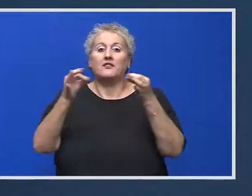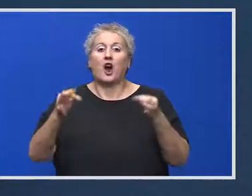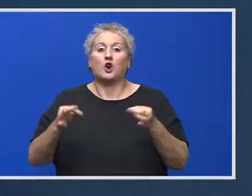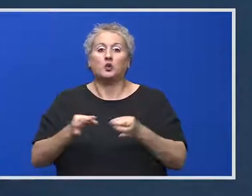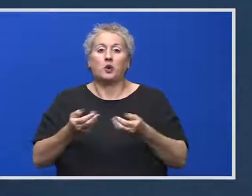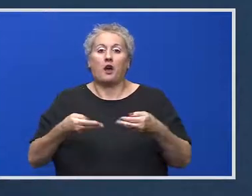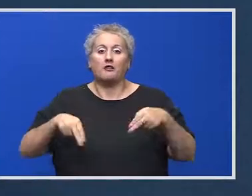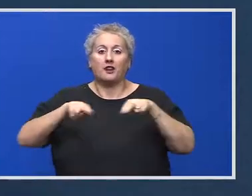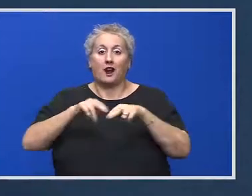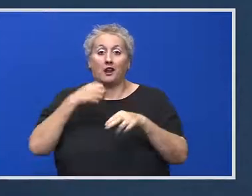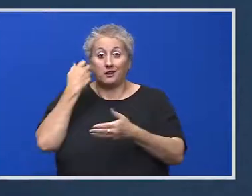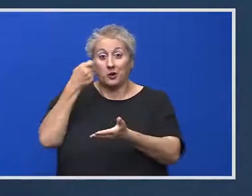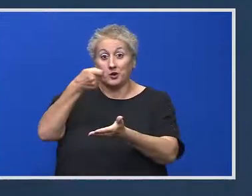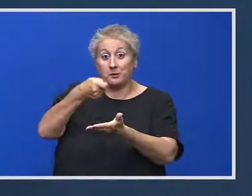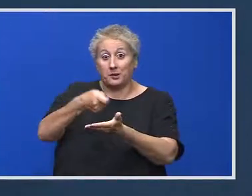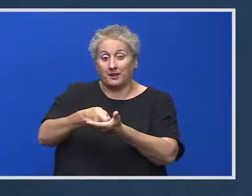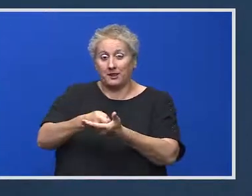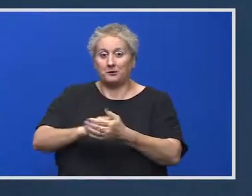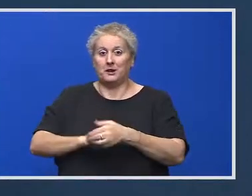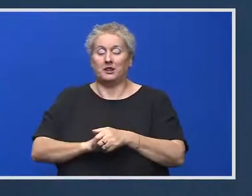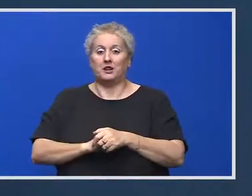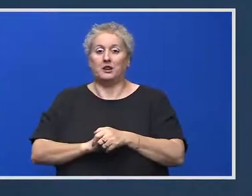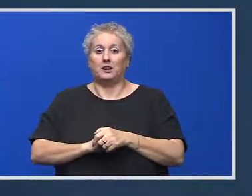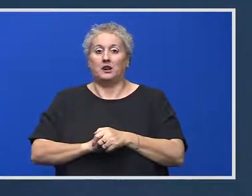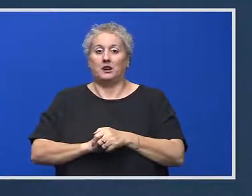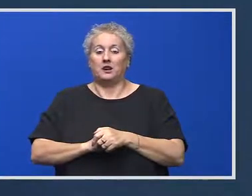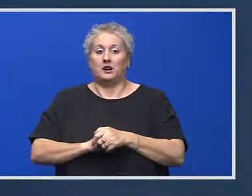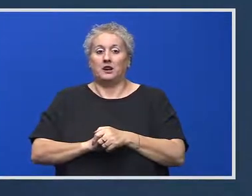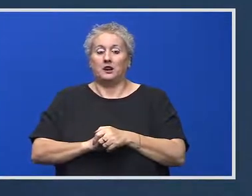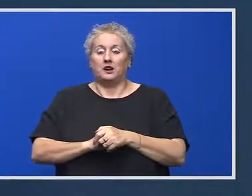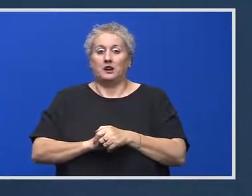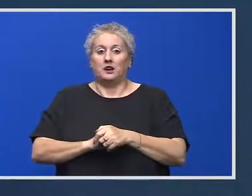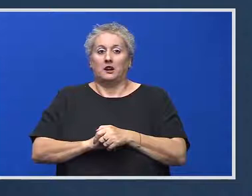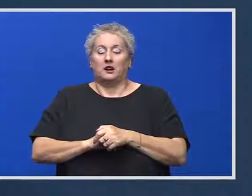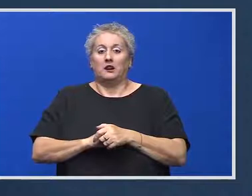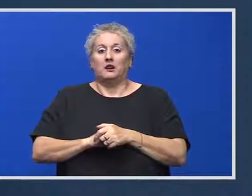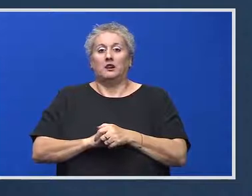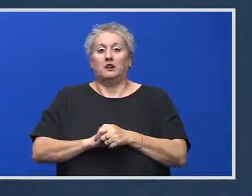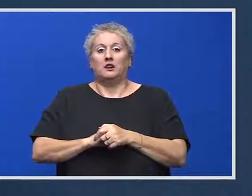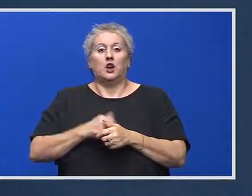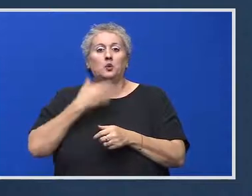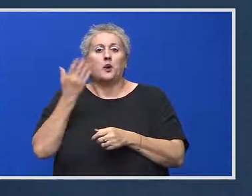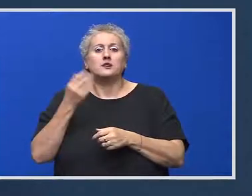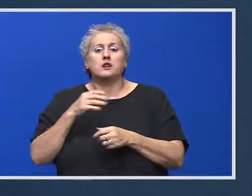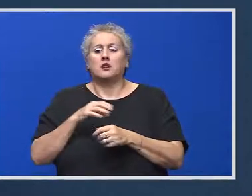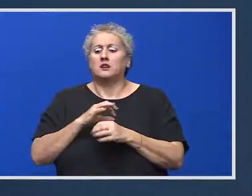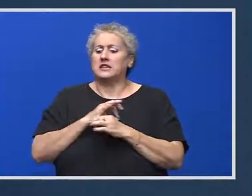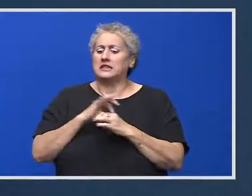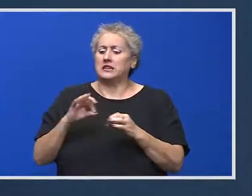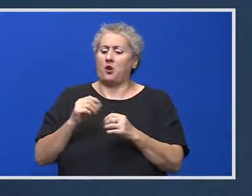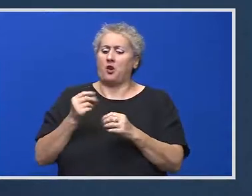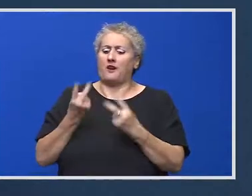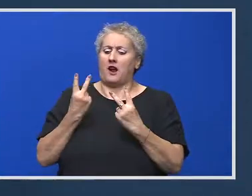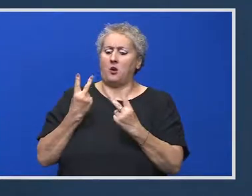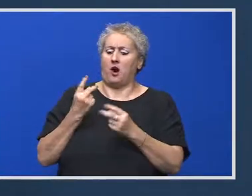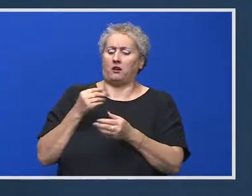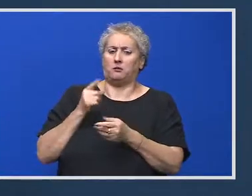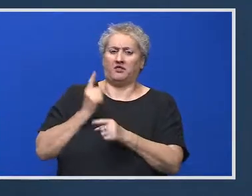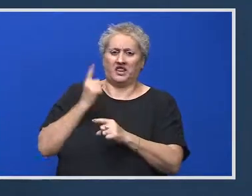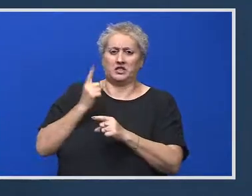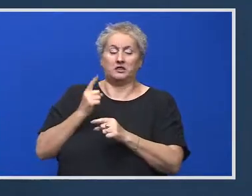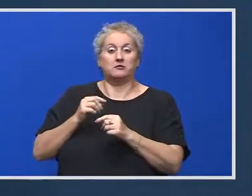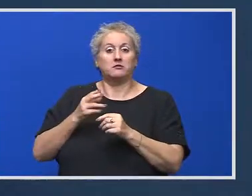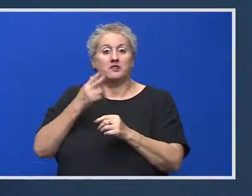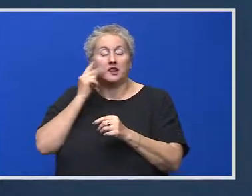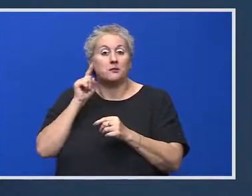atunci când le vom plăti. Din multe dintre ele le-am vândut, prețul a mai scăzut la unele dintre ele. Deci nu există un cost fix la început. În primul se face comanda și